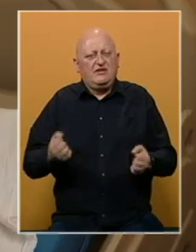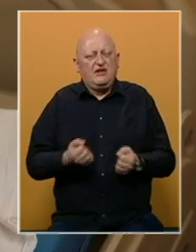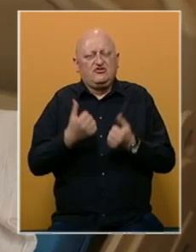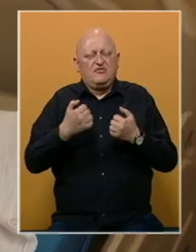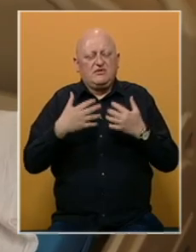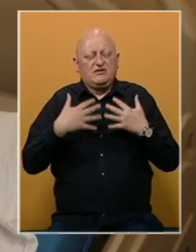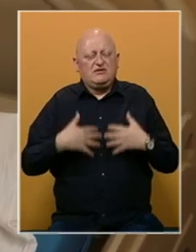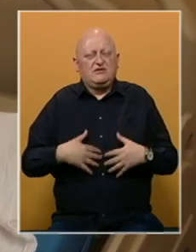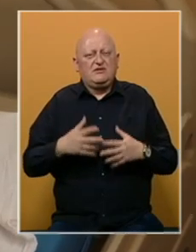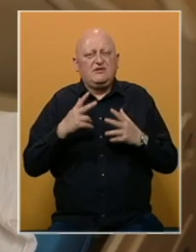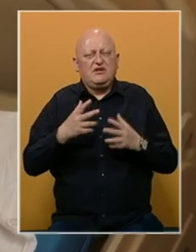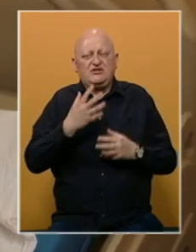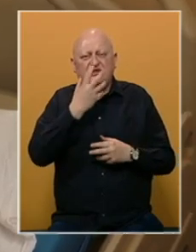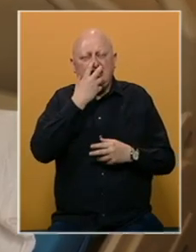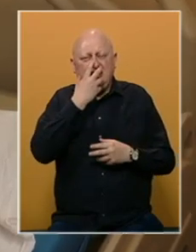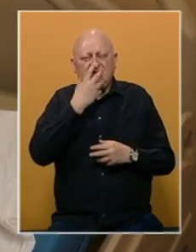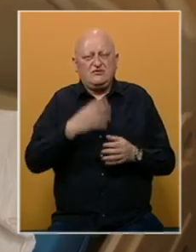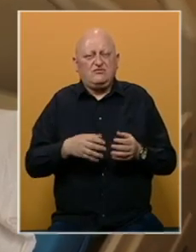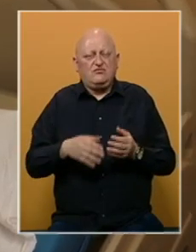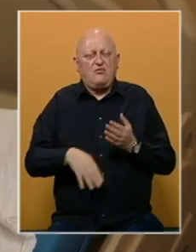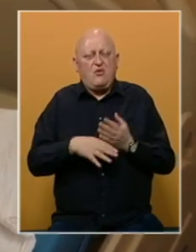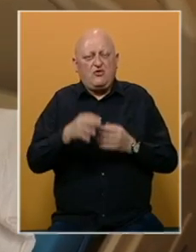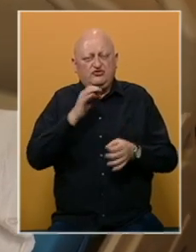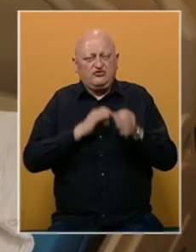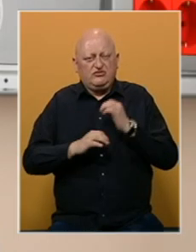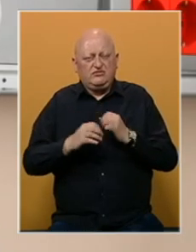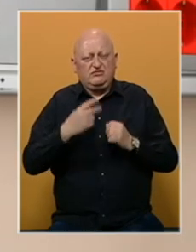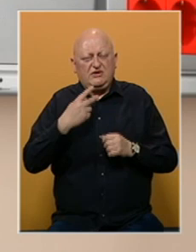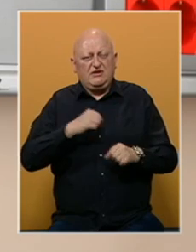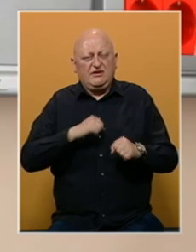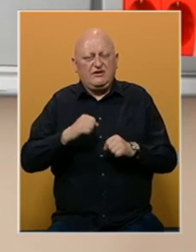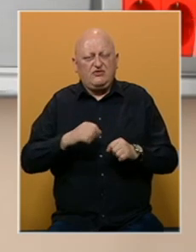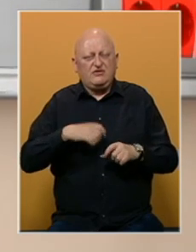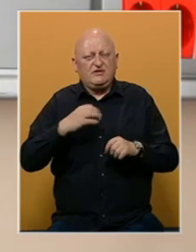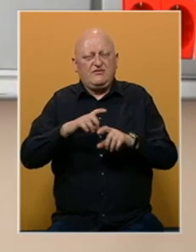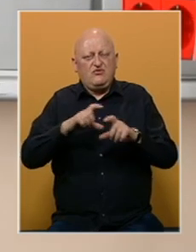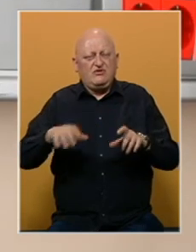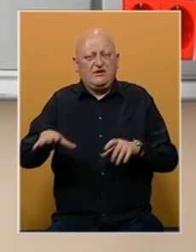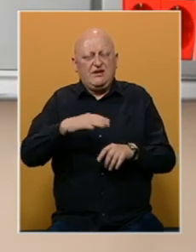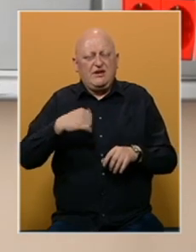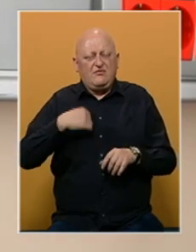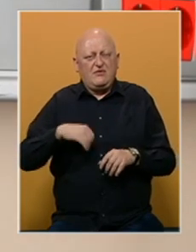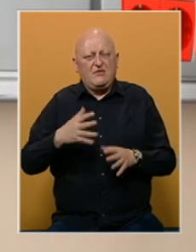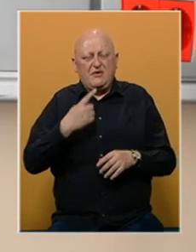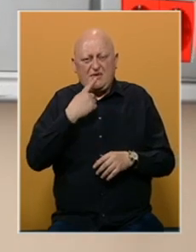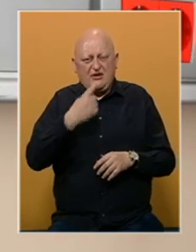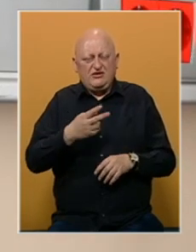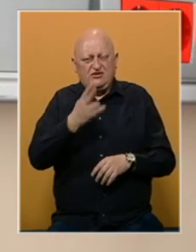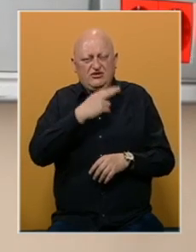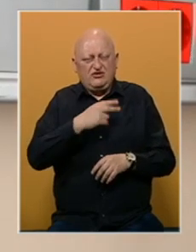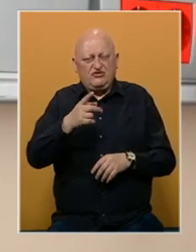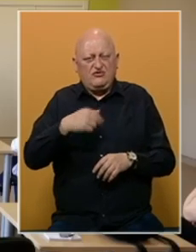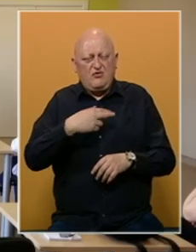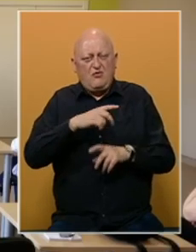kliničkom slikom i zahtjeva kiseoničku terapiju, rečeno je nakon sastanka direktora zdravstvenih ustanova Regije Bijeljina. Iako je prema rječima šefa COVID